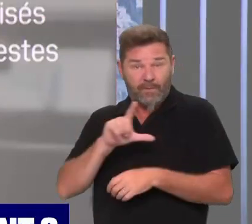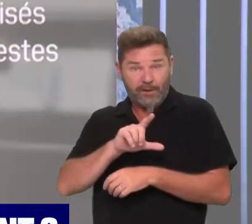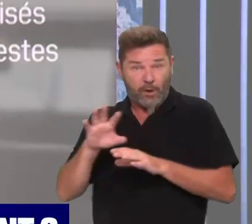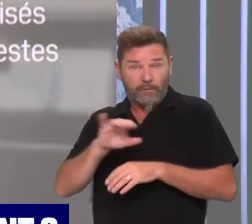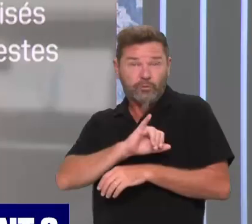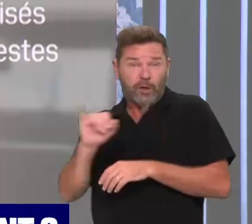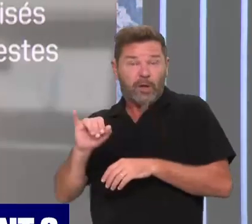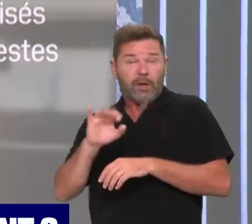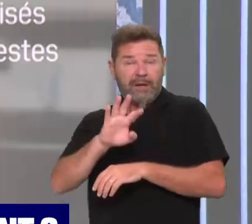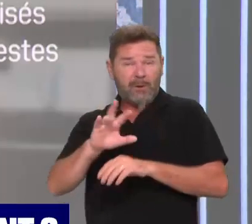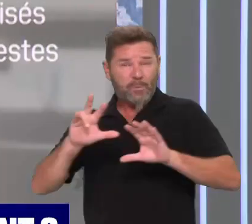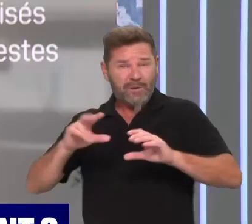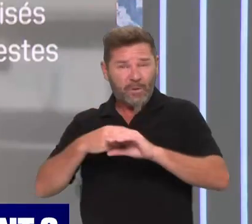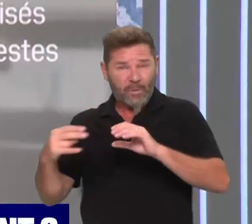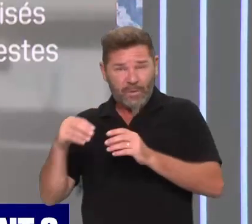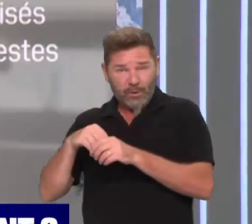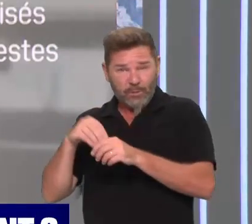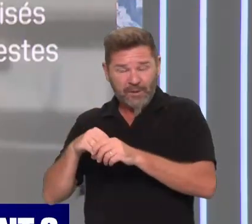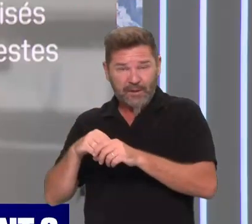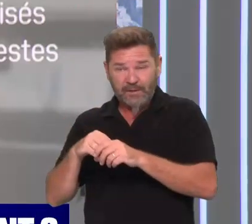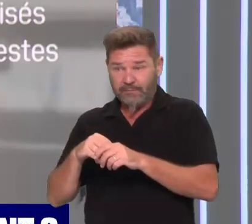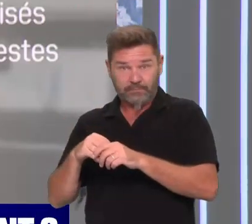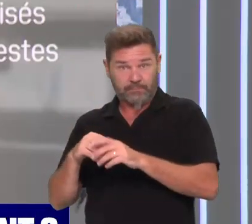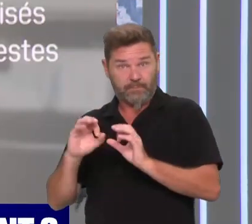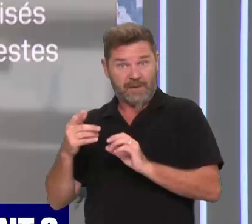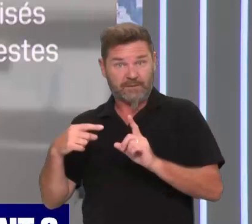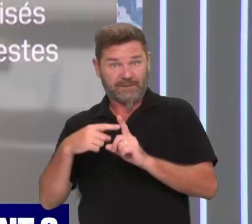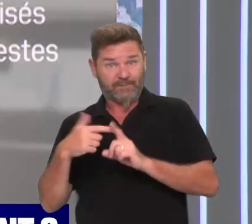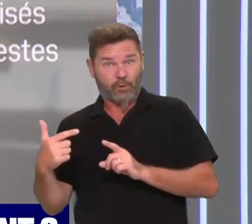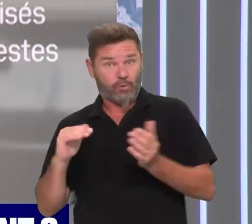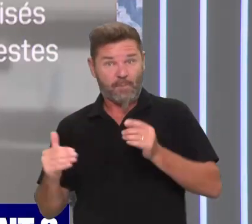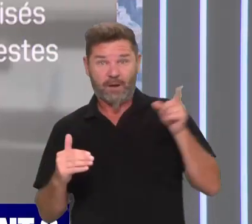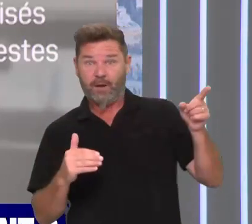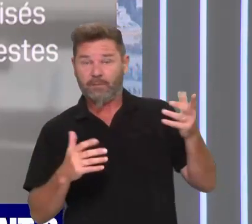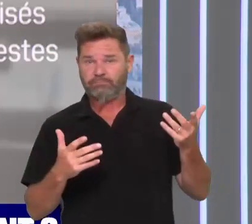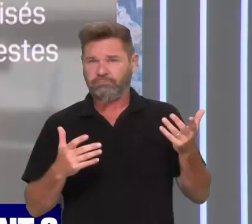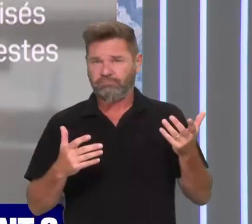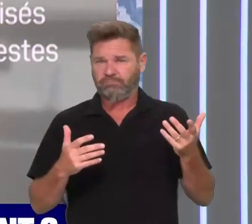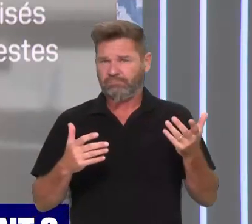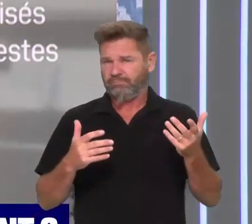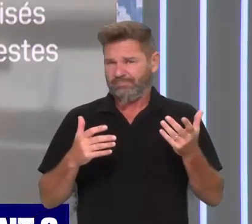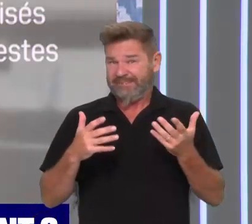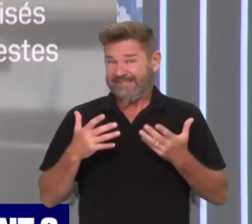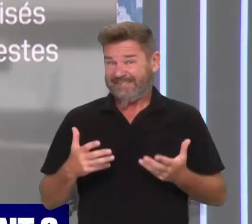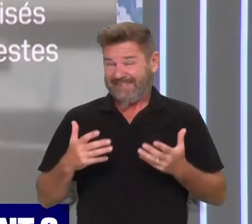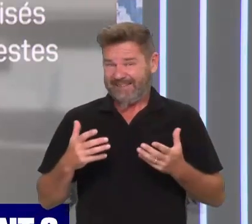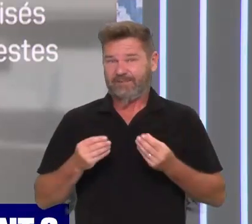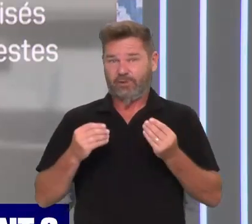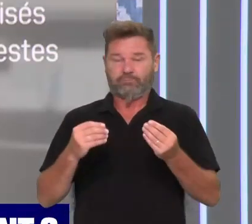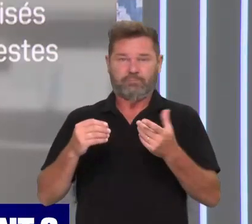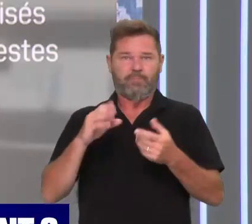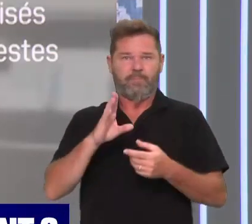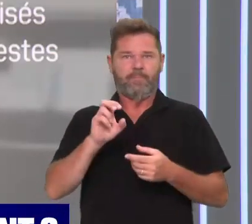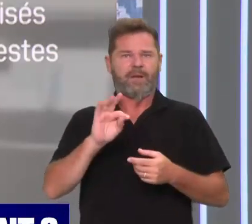euros sur l'année 2022. Donc quasiment moitié moins, plus que moitié moins même. D'où la demande de Xavier Bertrand